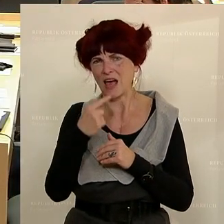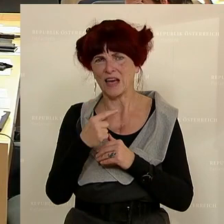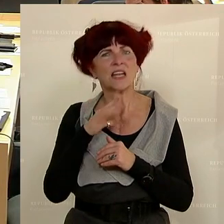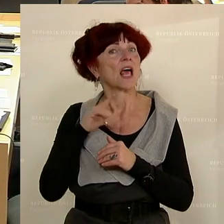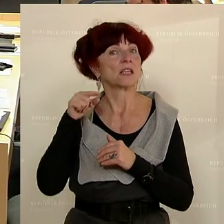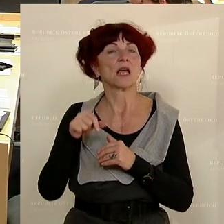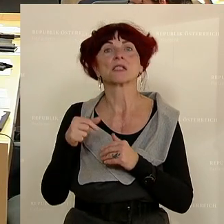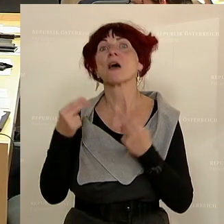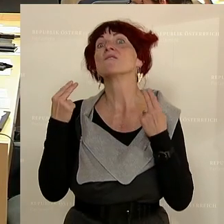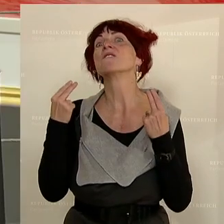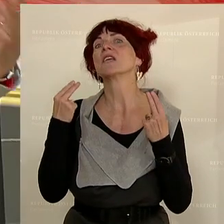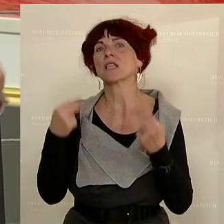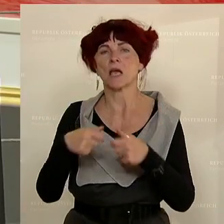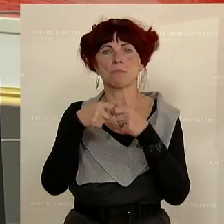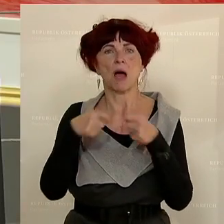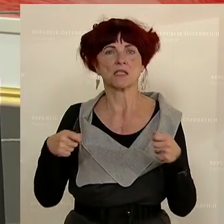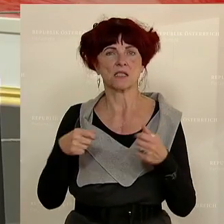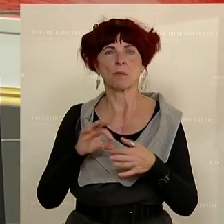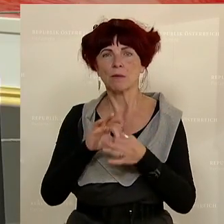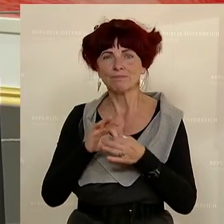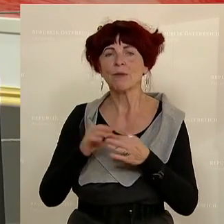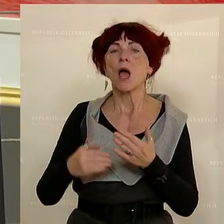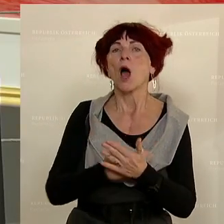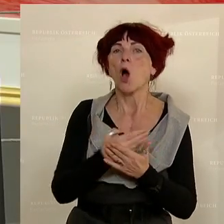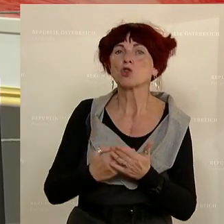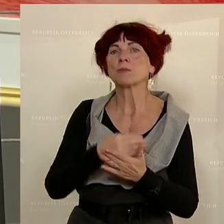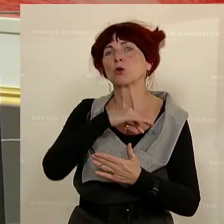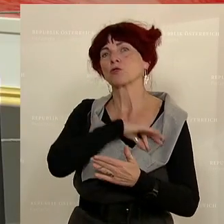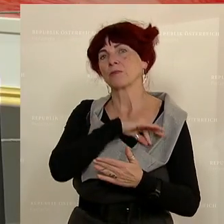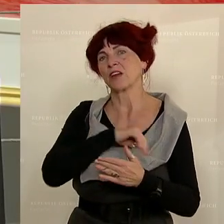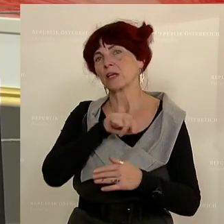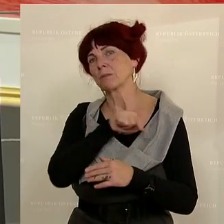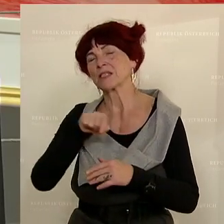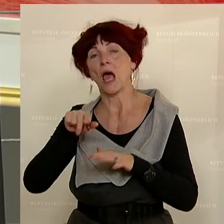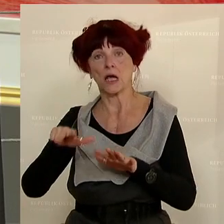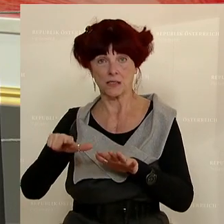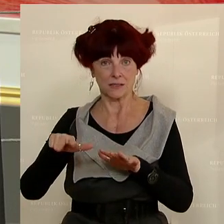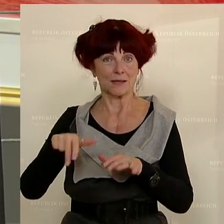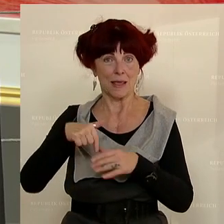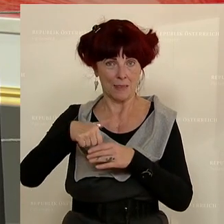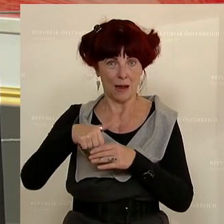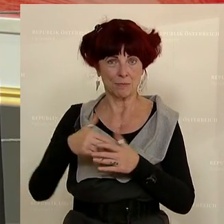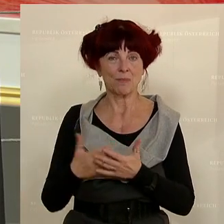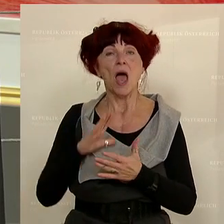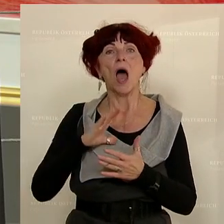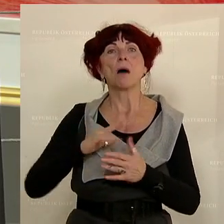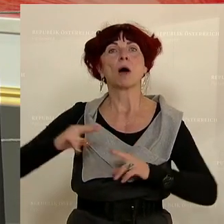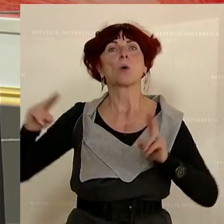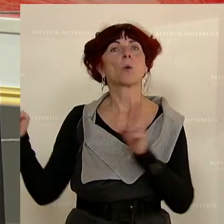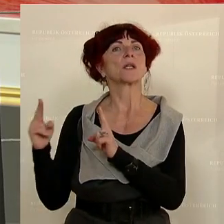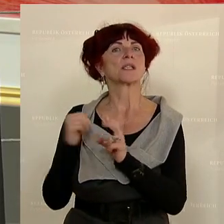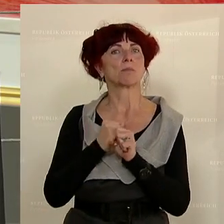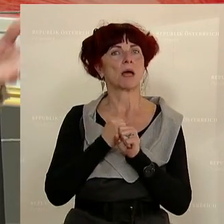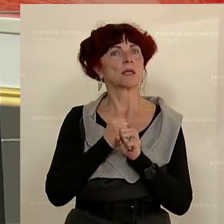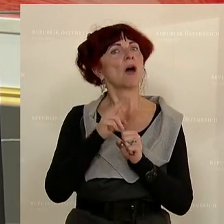eine zentrale Maßnahme im Rahmen der Ausbildungspflicht bis 18. Aber was die Kurzarbeit betrifft, warum haben